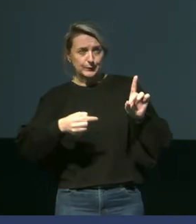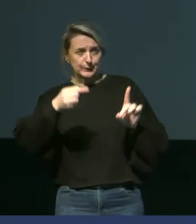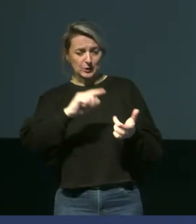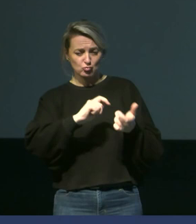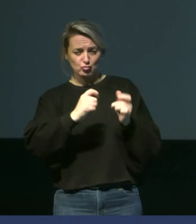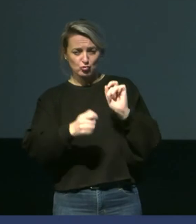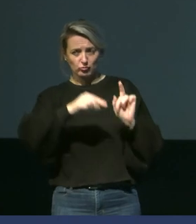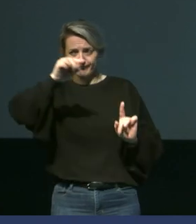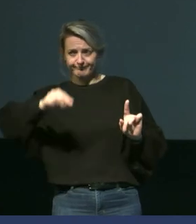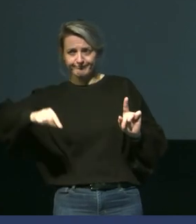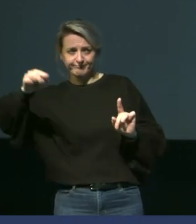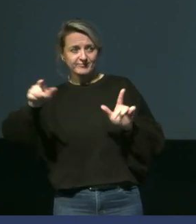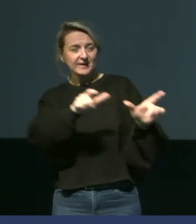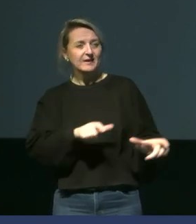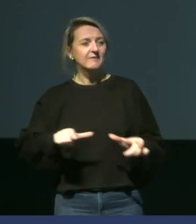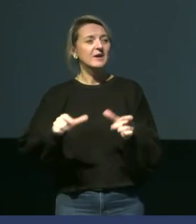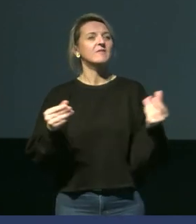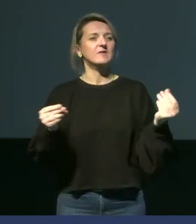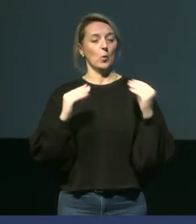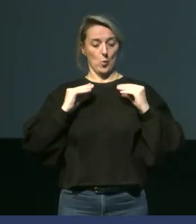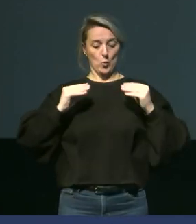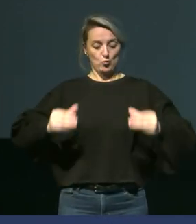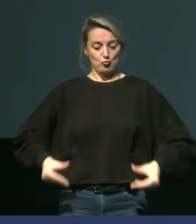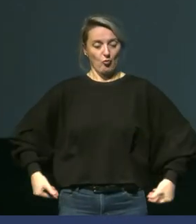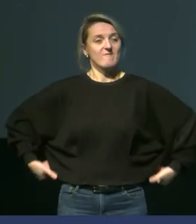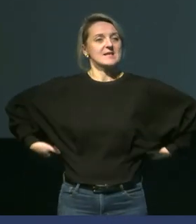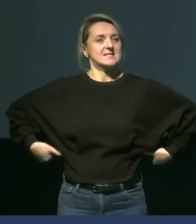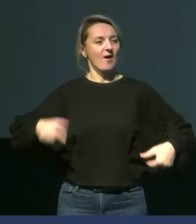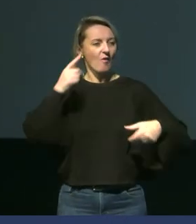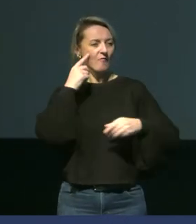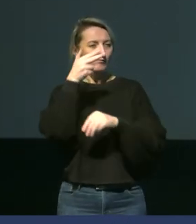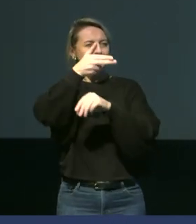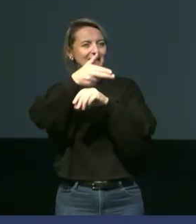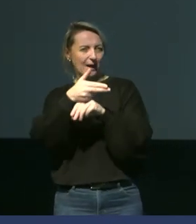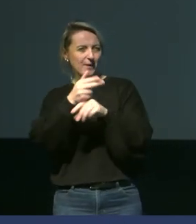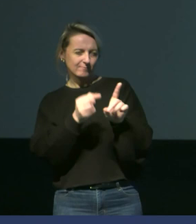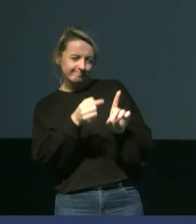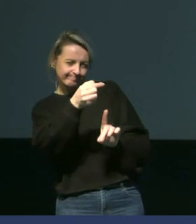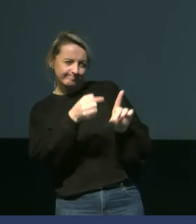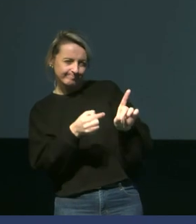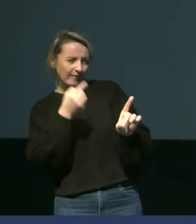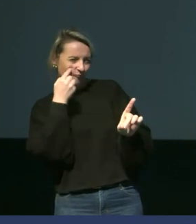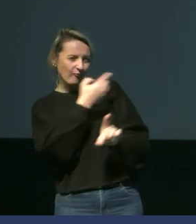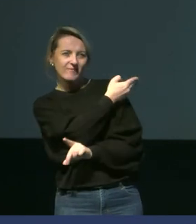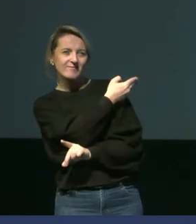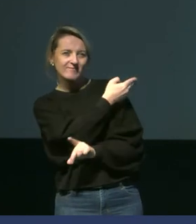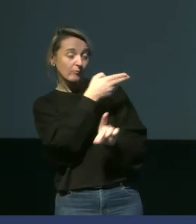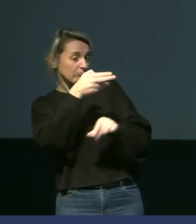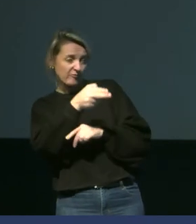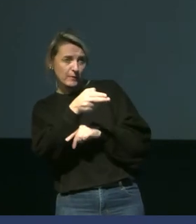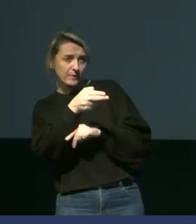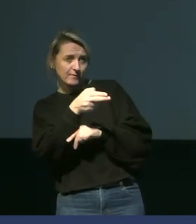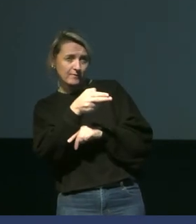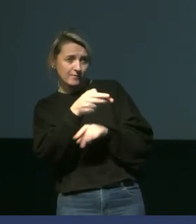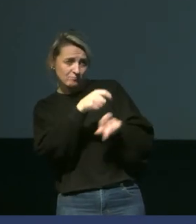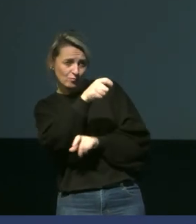niveaux. On va regarder la température de surface. avec l'imagerie thermique. ici, rien à faire. J'ai juste à passer avec ma caméra thermique et à